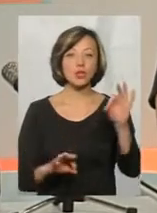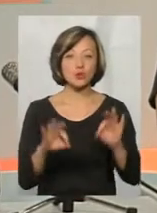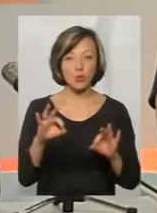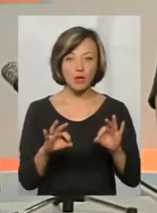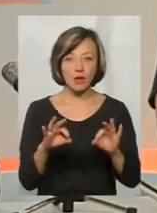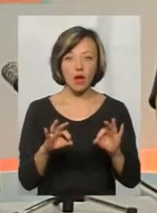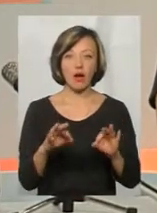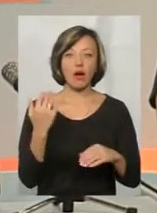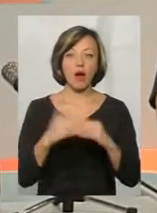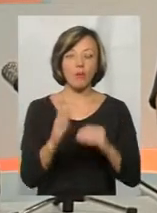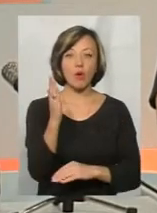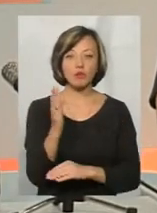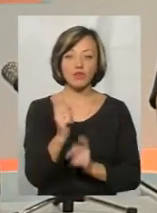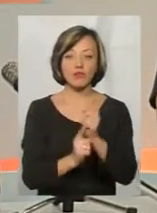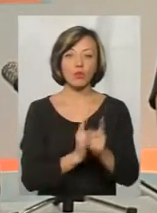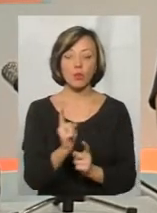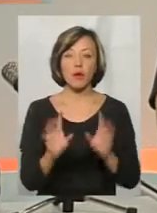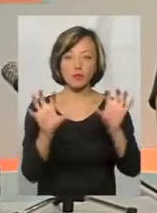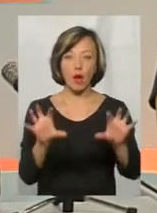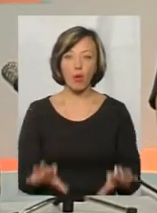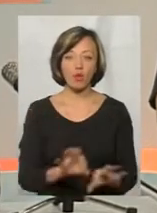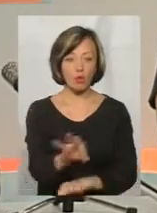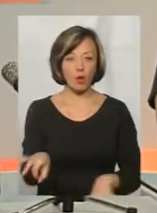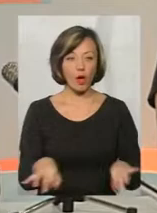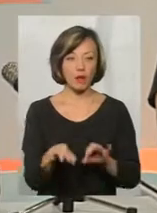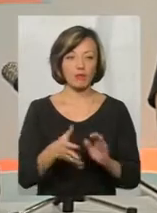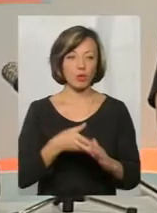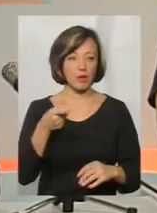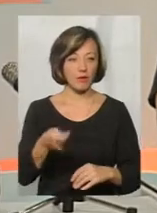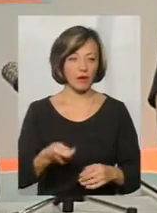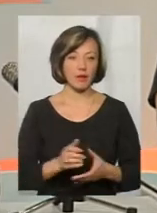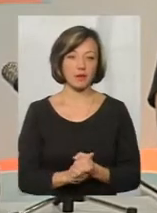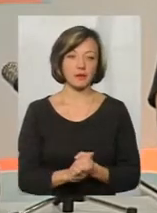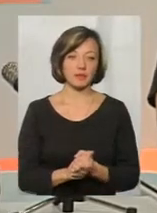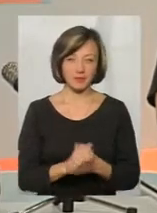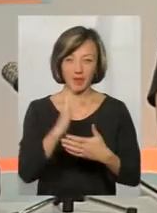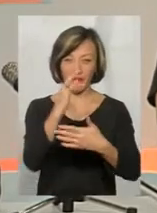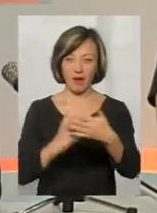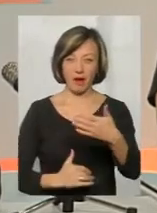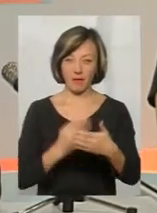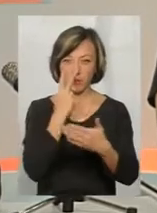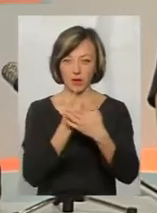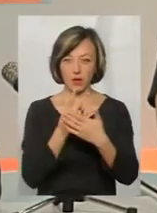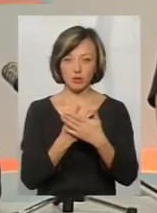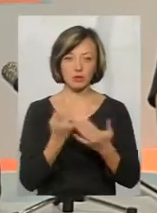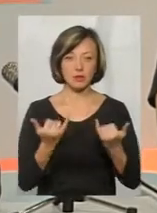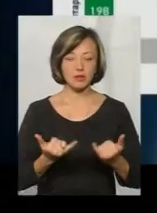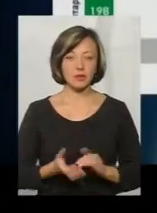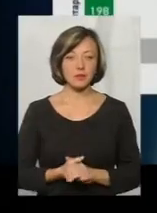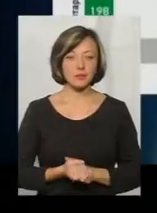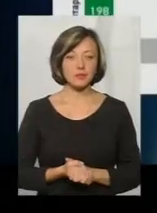проголосованих цих реформаторських законопроєктів, то, що ми подавали інфографіку. От зараз ми її побачимо.